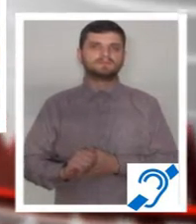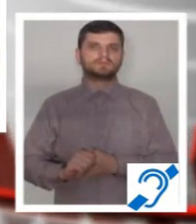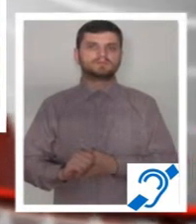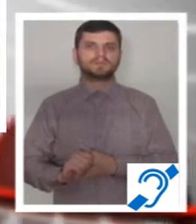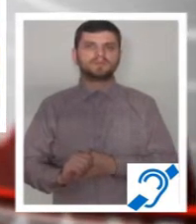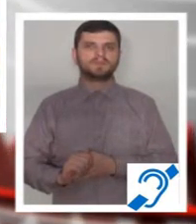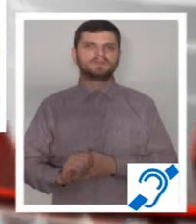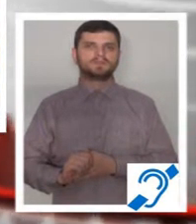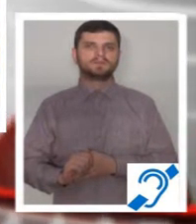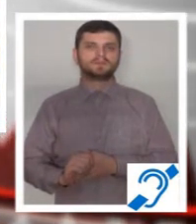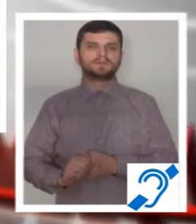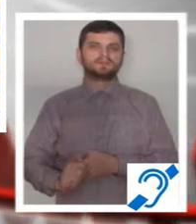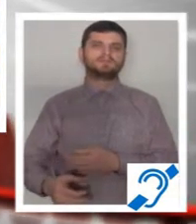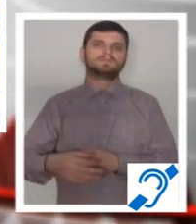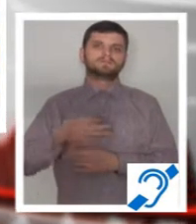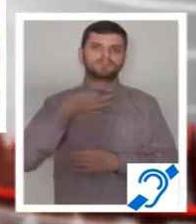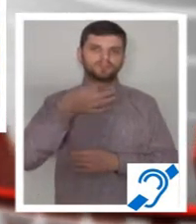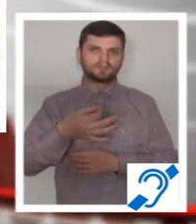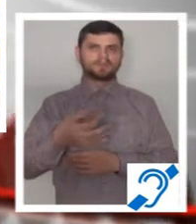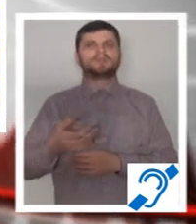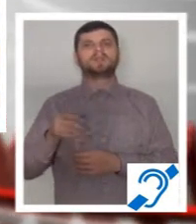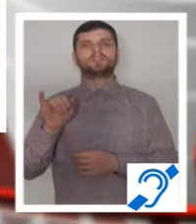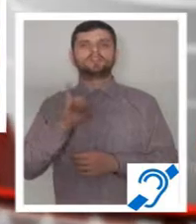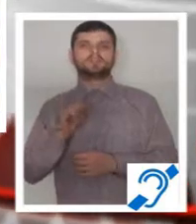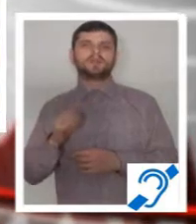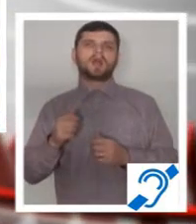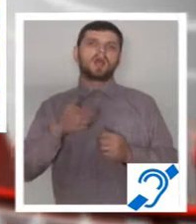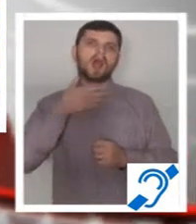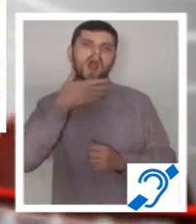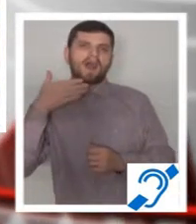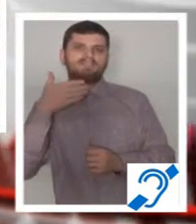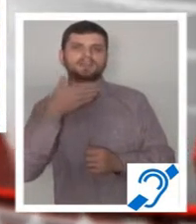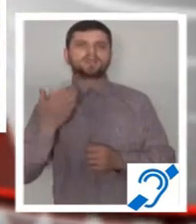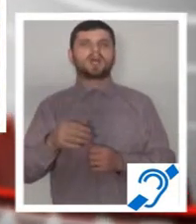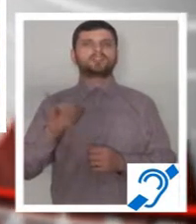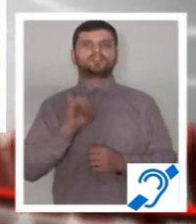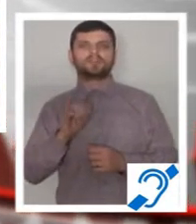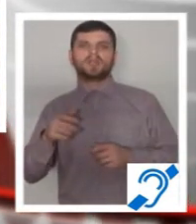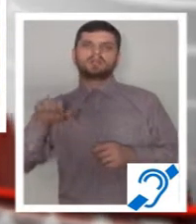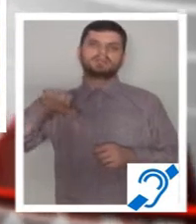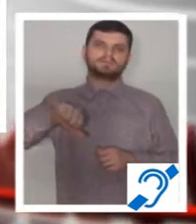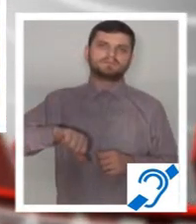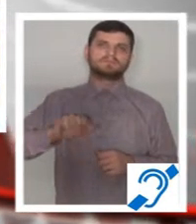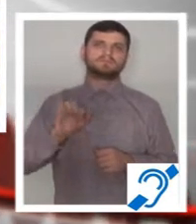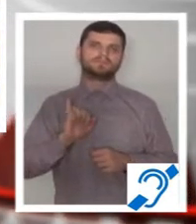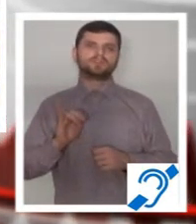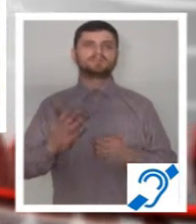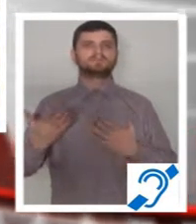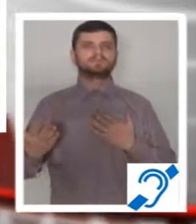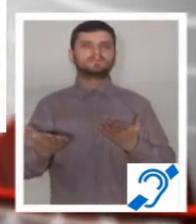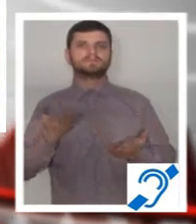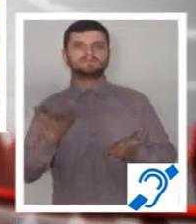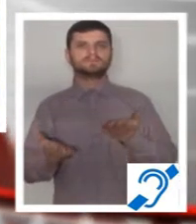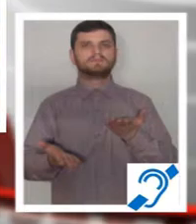general pe cei care au fost în funcție. E adevărat, la Pitești nu cred că va candida donul Pendiu. există însă un trend sau o oarecare inerție